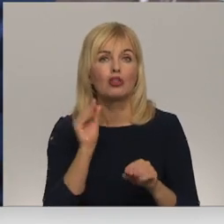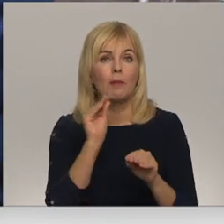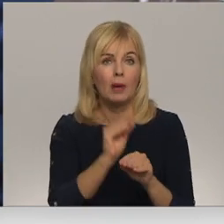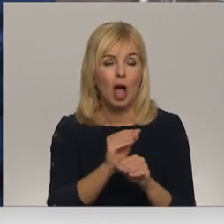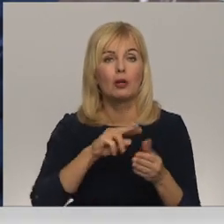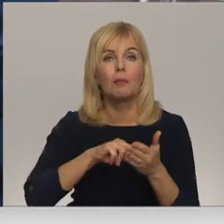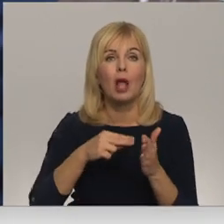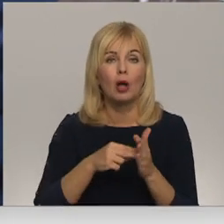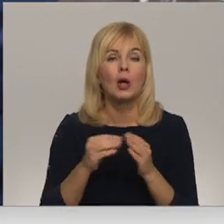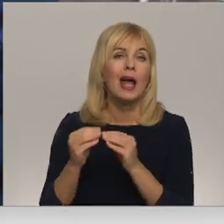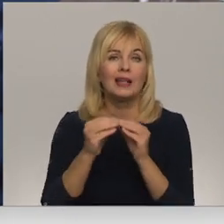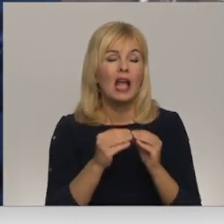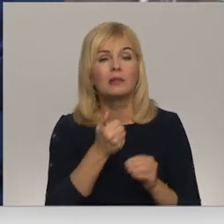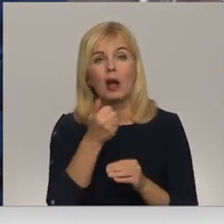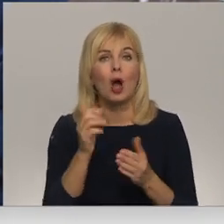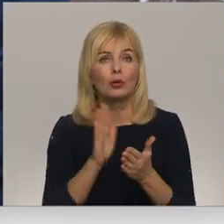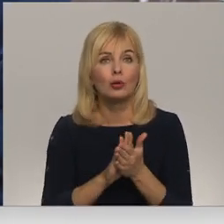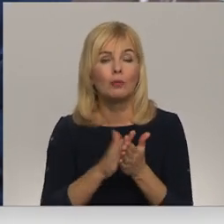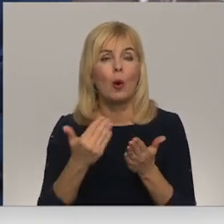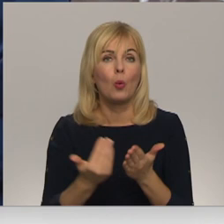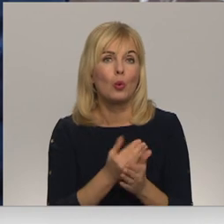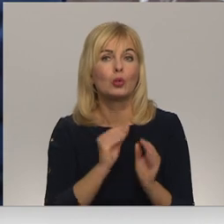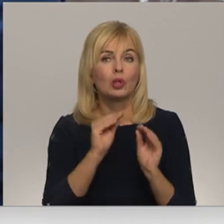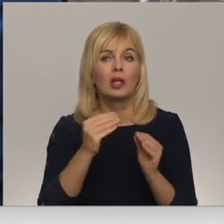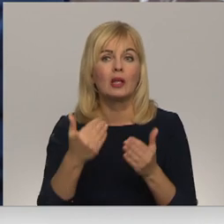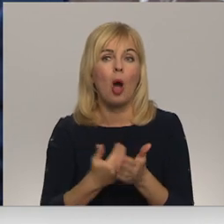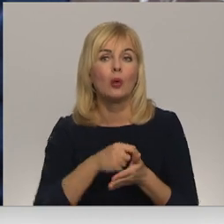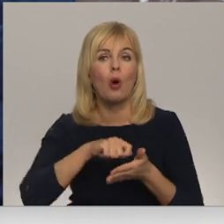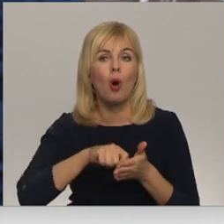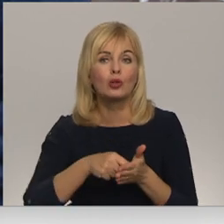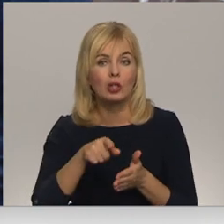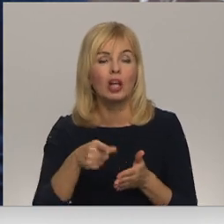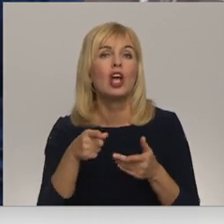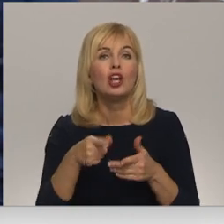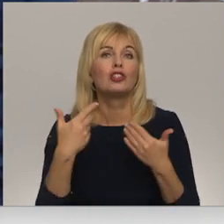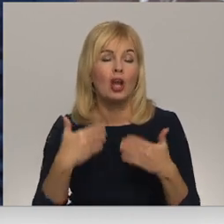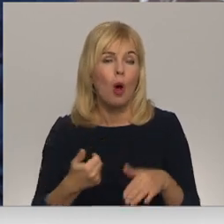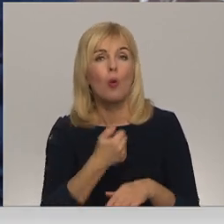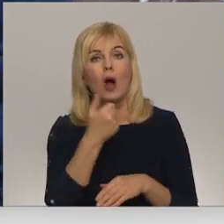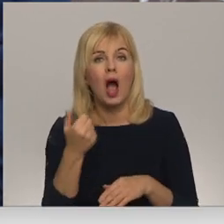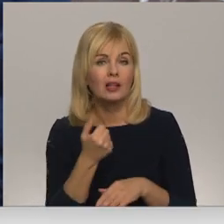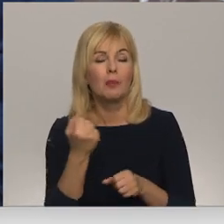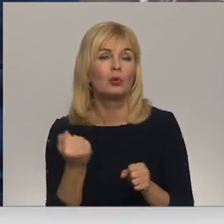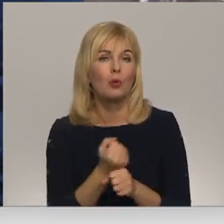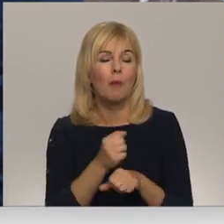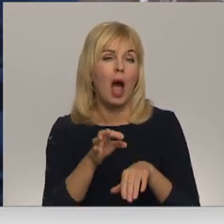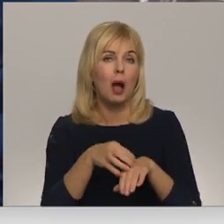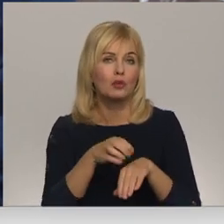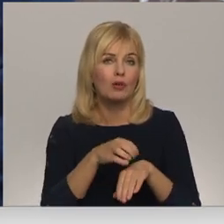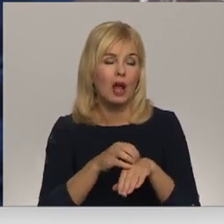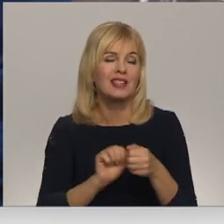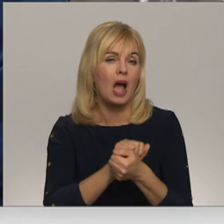uz desmit gadu jubilēt nozlikt jaunāts vēl divi laiku, jo šī ir jau pa tiem gadiem, tomēr apsūbējusi